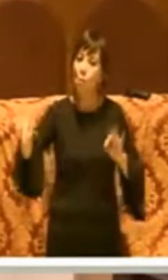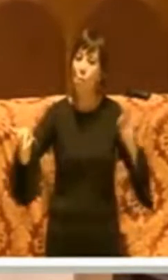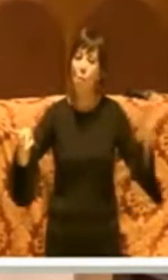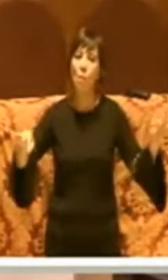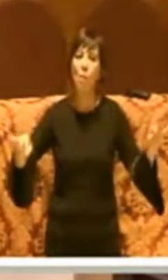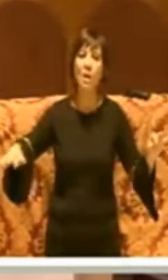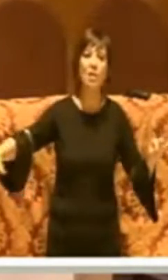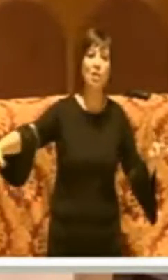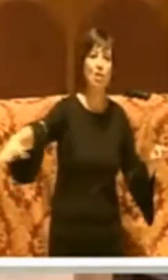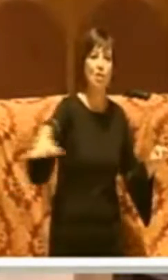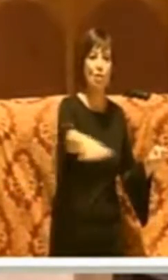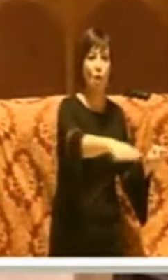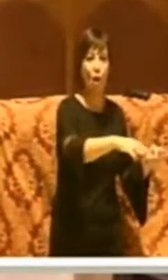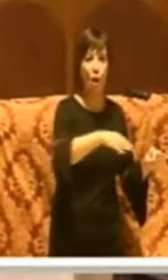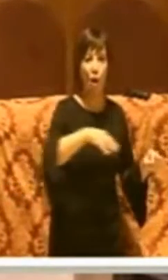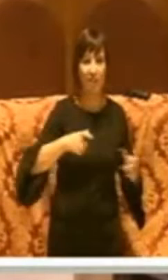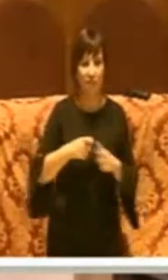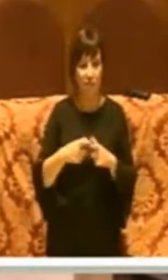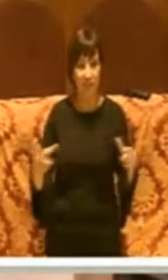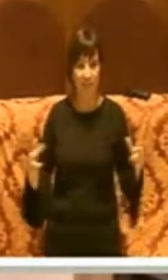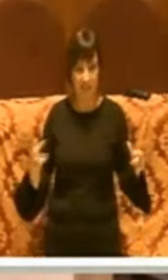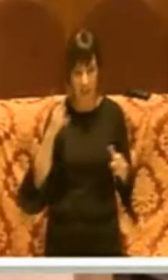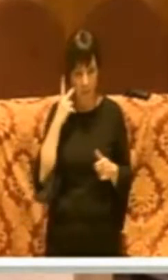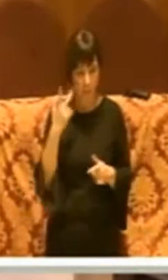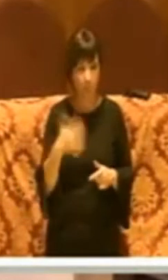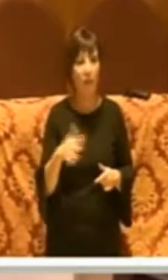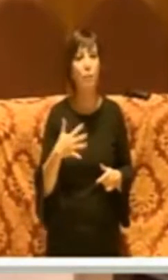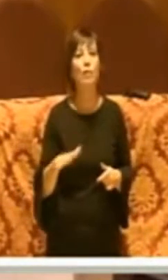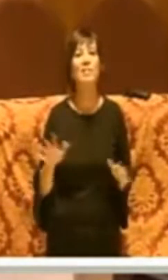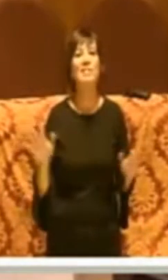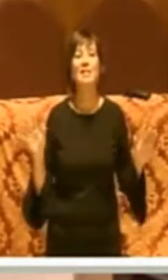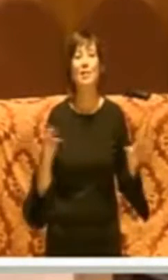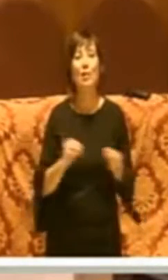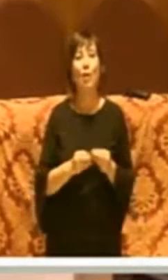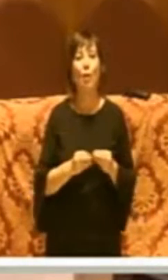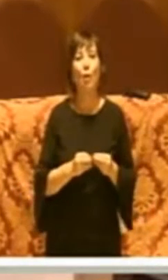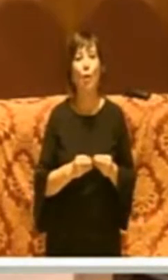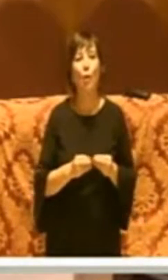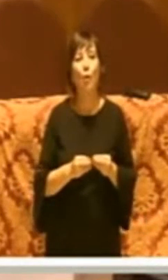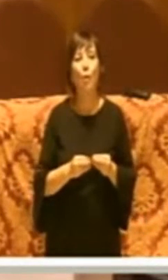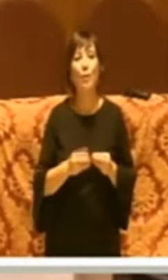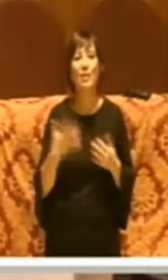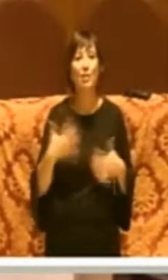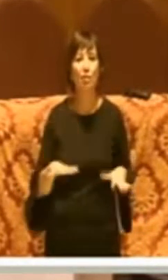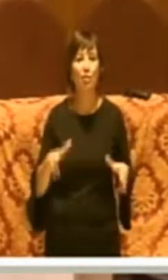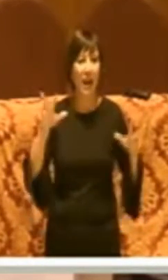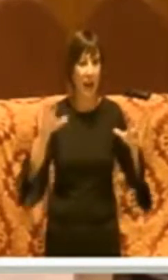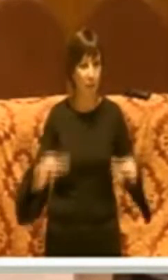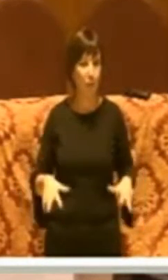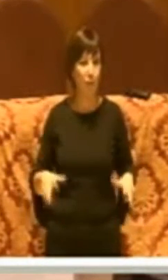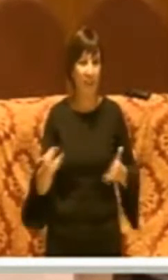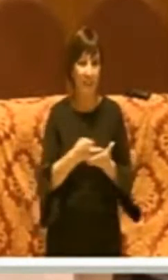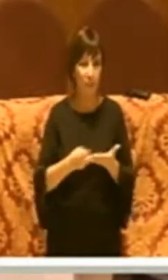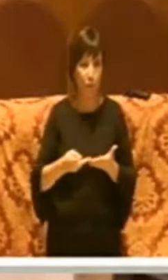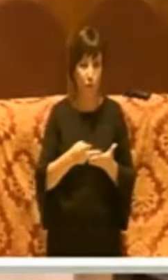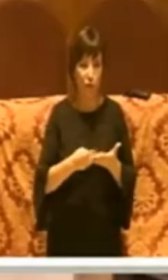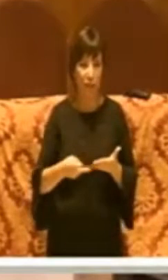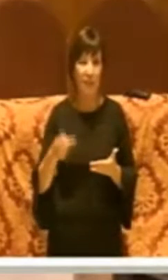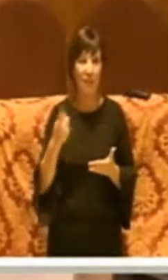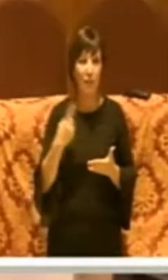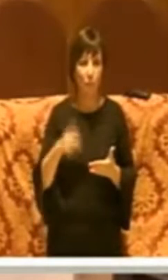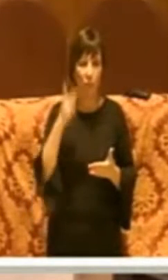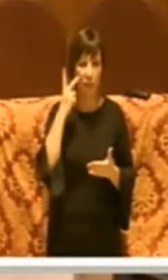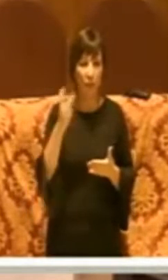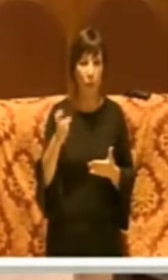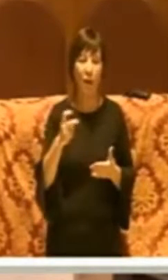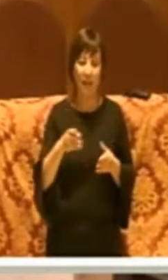della città abbiamo visto come sono stati approvati i progetti per quanto riguarda